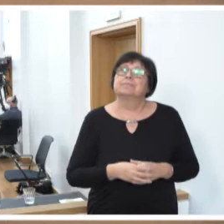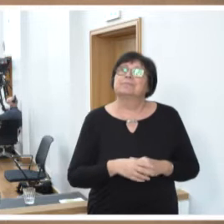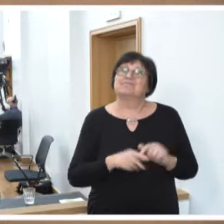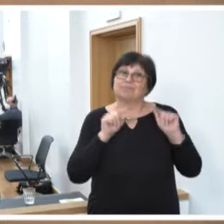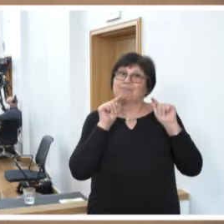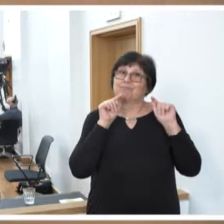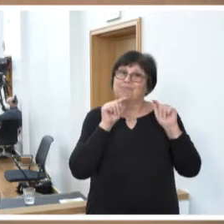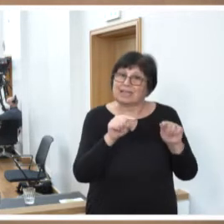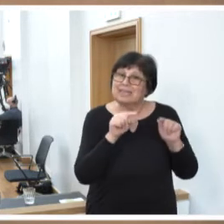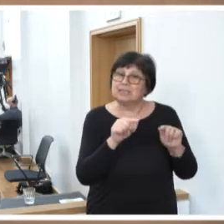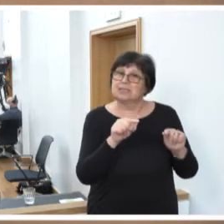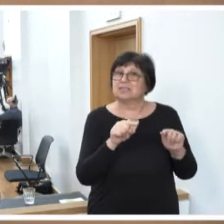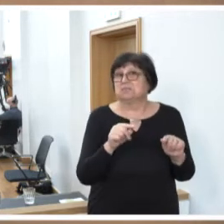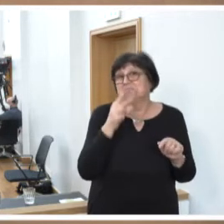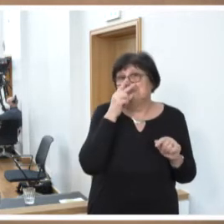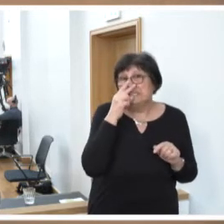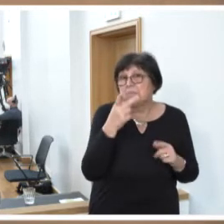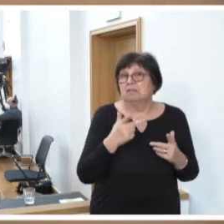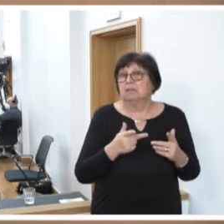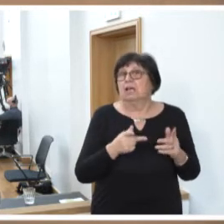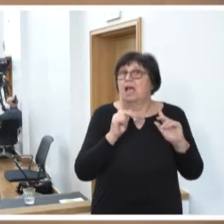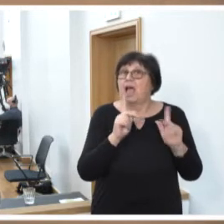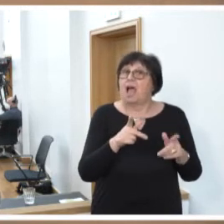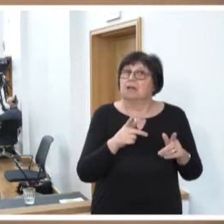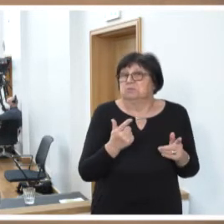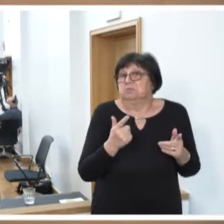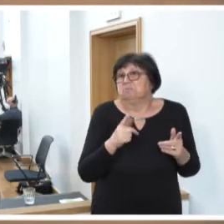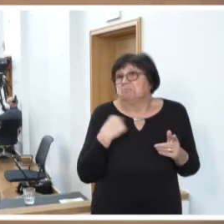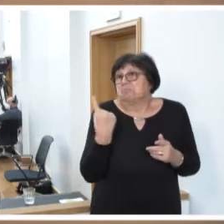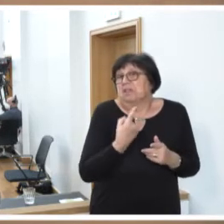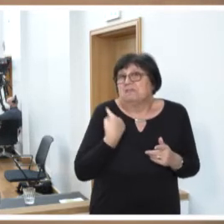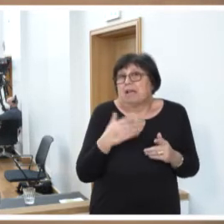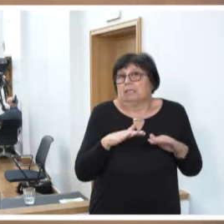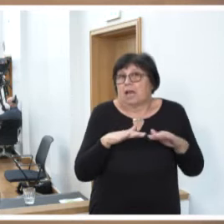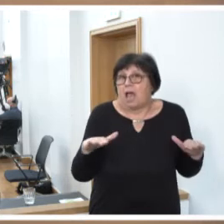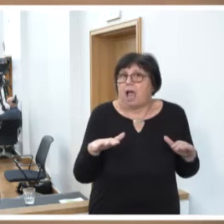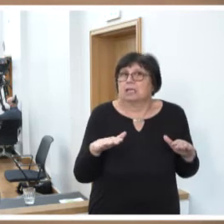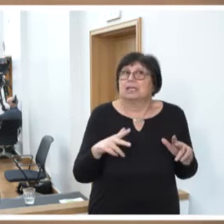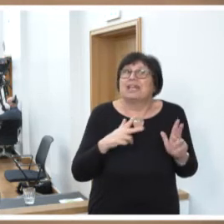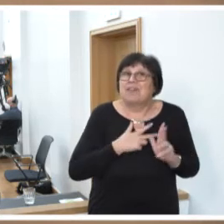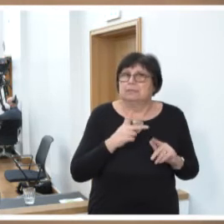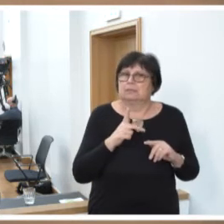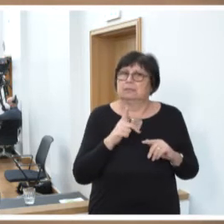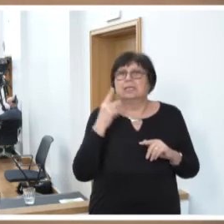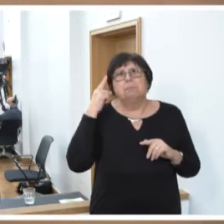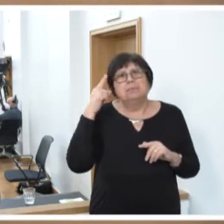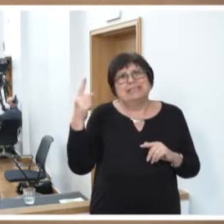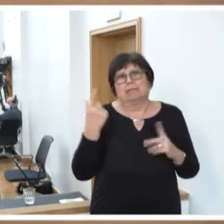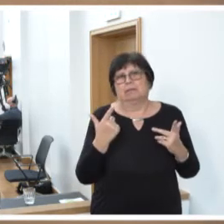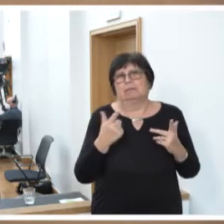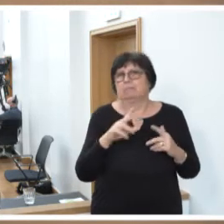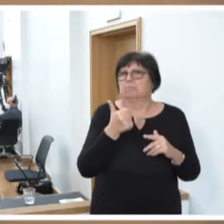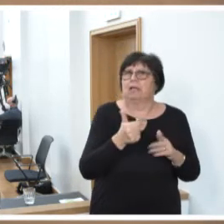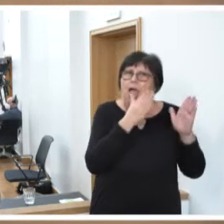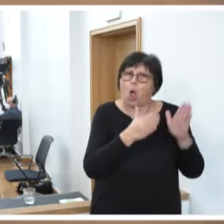Das liest sich so, als wären wir in der Lage gewesen, im Sinne einer